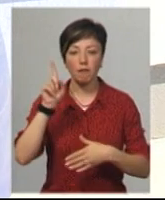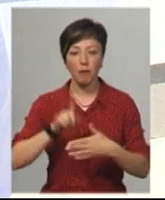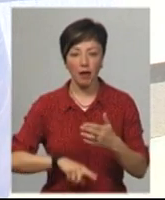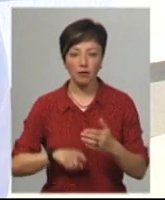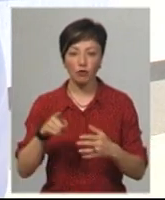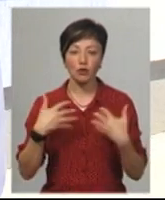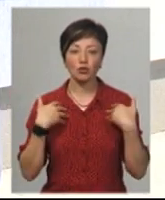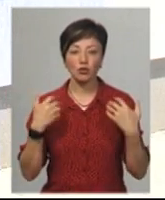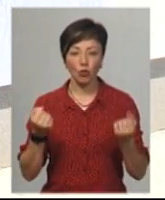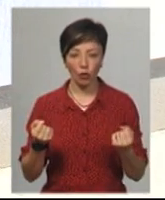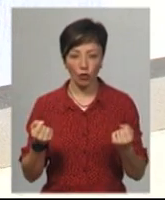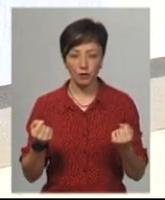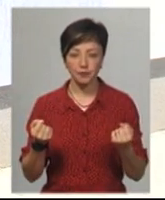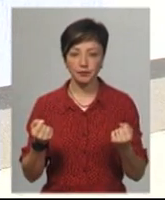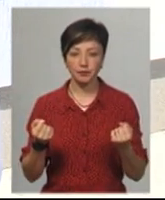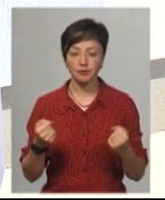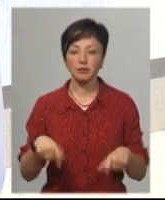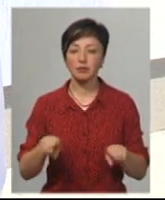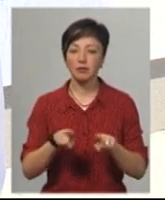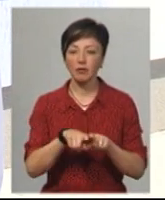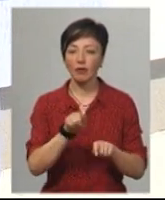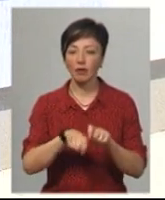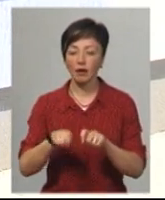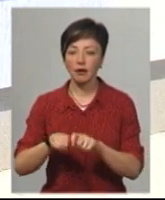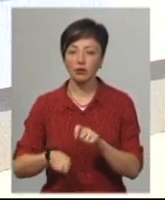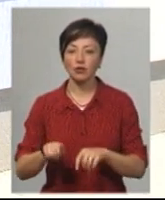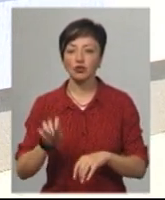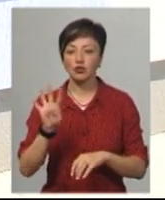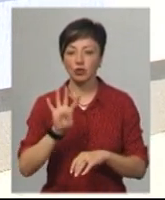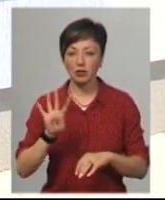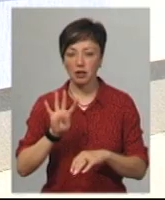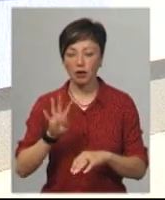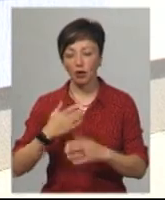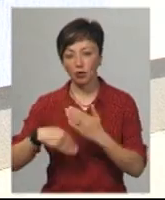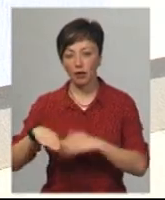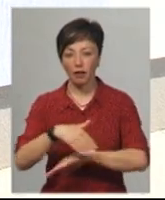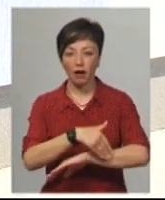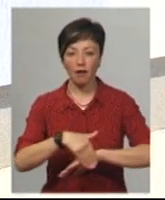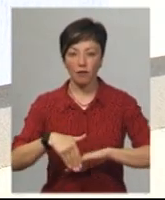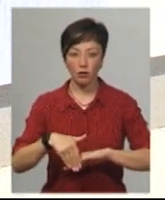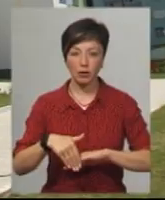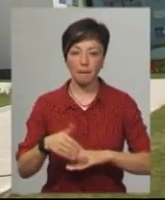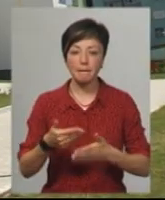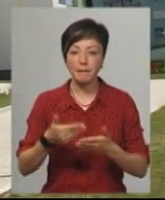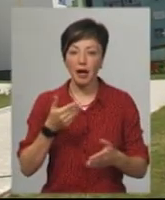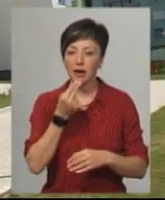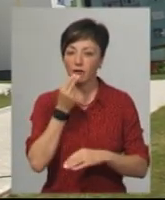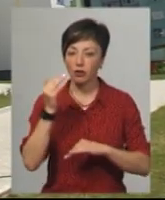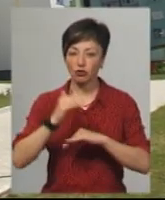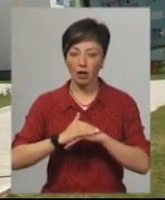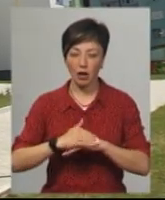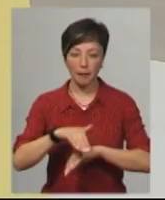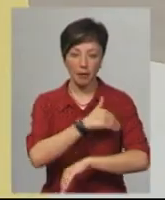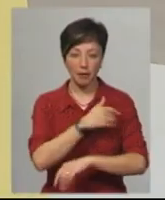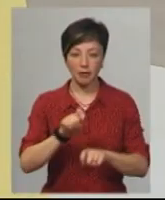вони здорові. Тоді міряємо. І чотири години, коли вони мають йти на вулицю, перед вечері якраз. У перший день